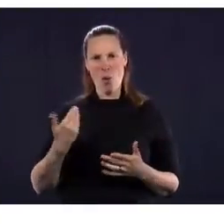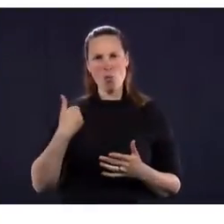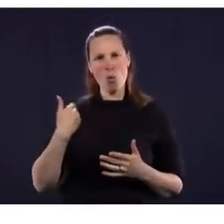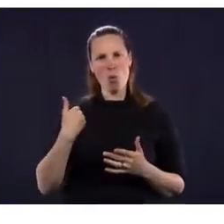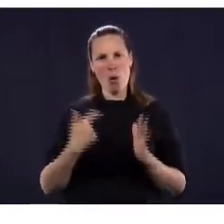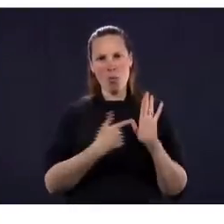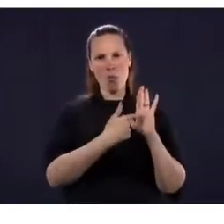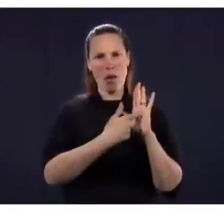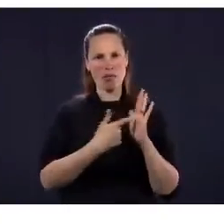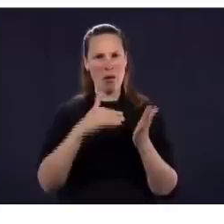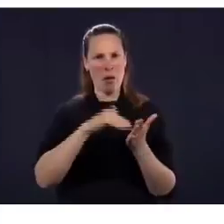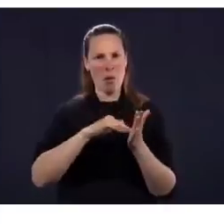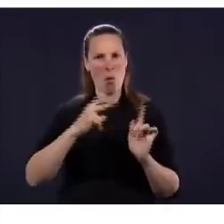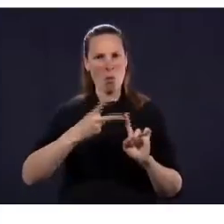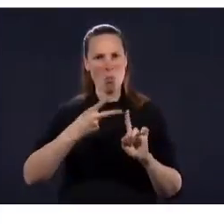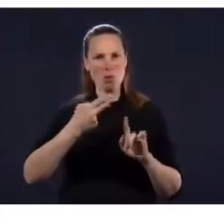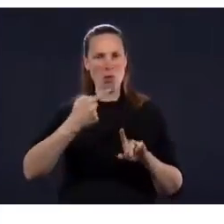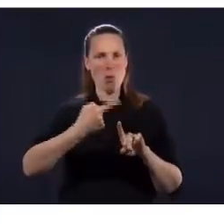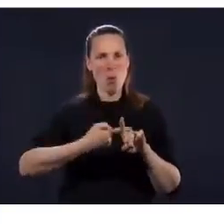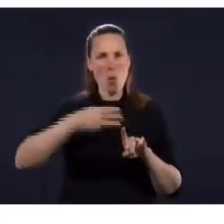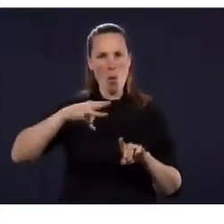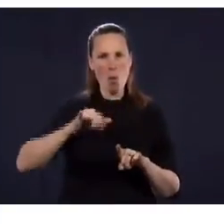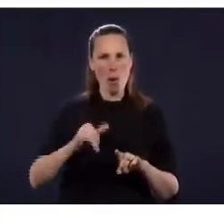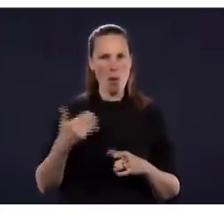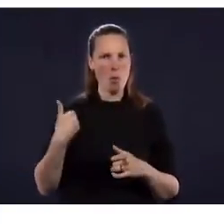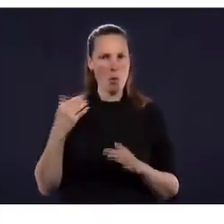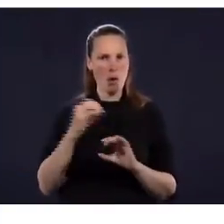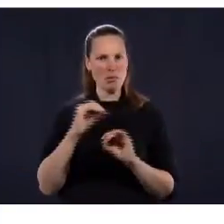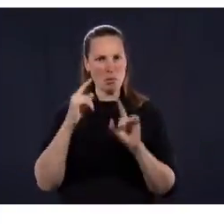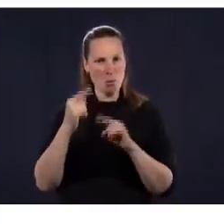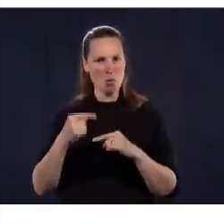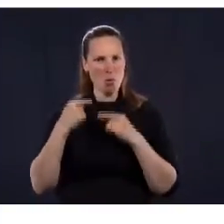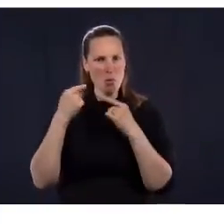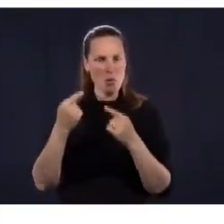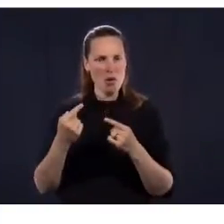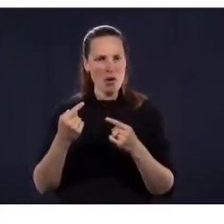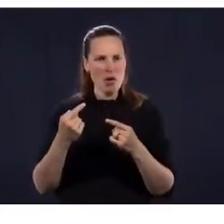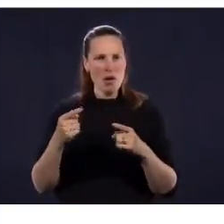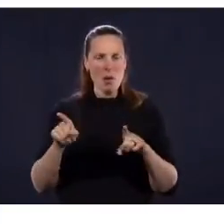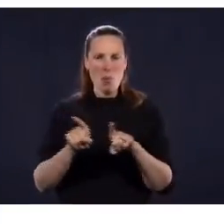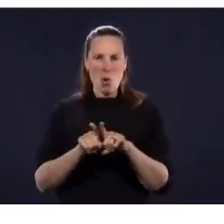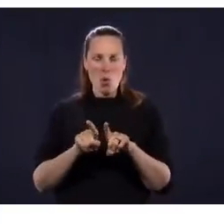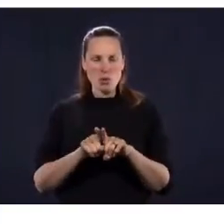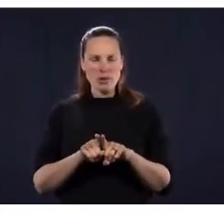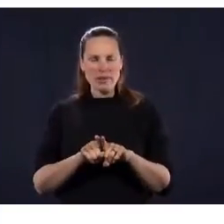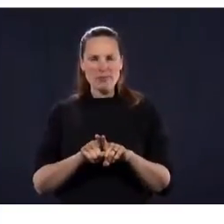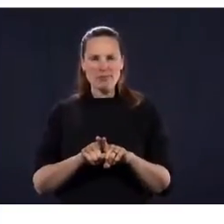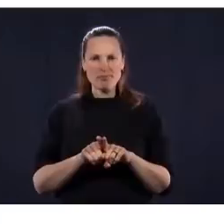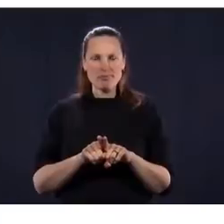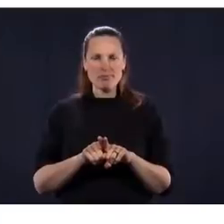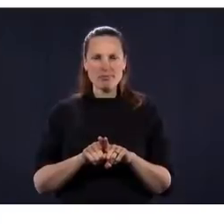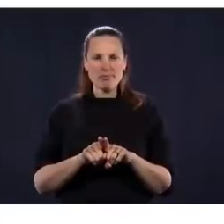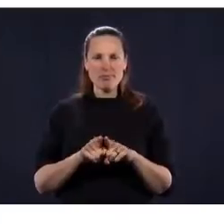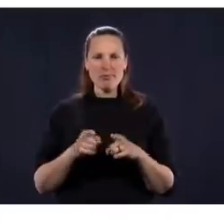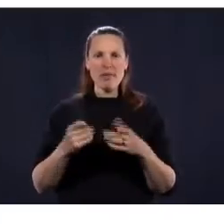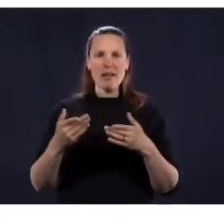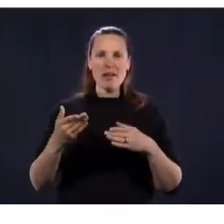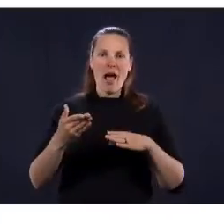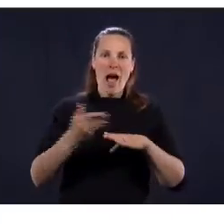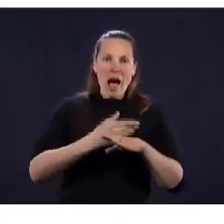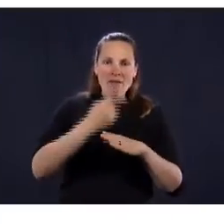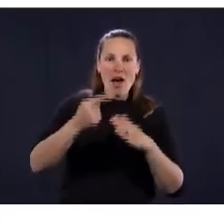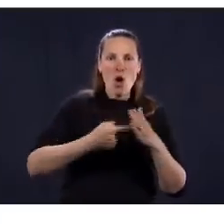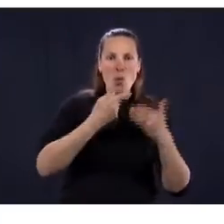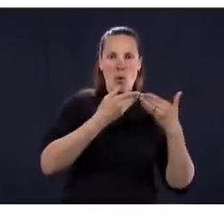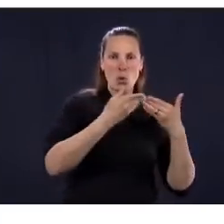à l'époque, on l'a raffiné. C'est l'Institut national de santé publique avec l'INES et l'Université de McGill, l'Université de Montréal qui travaillent là-dessus. On